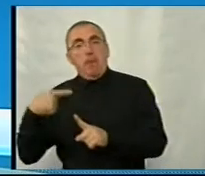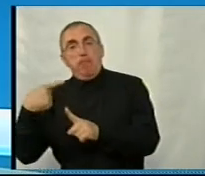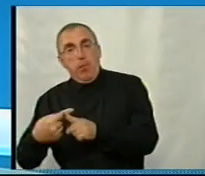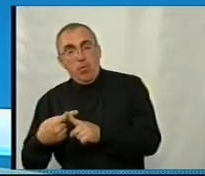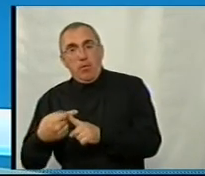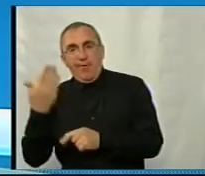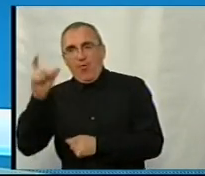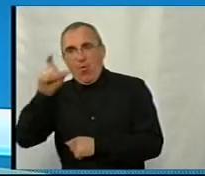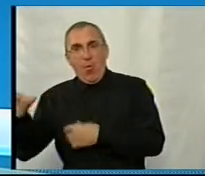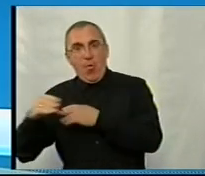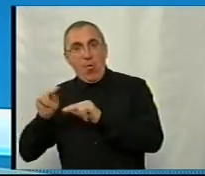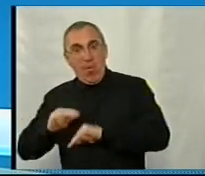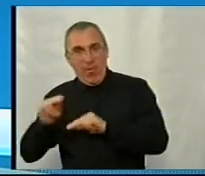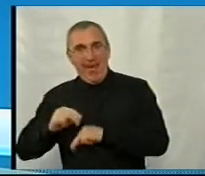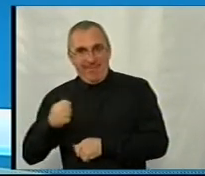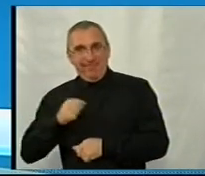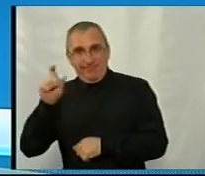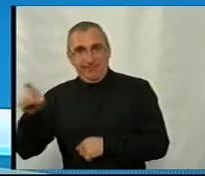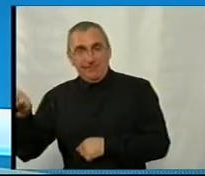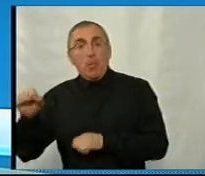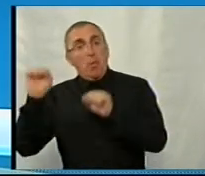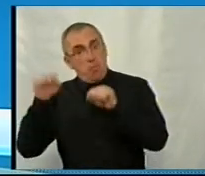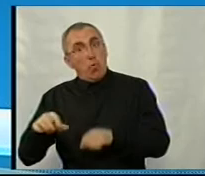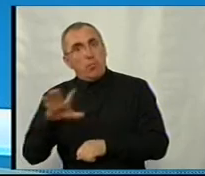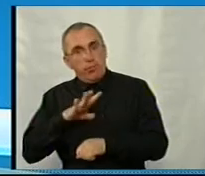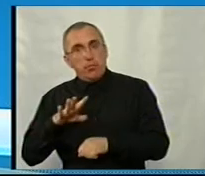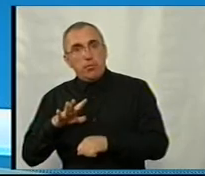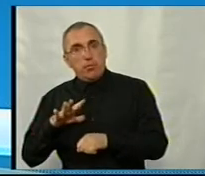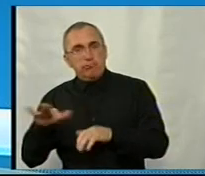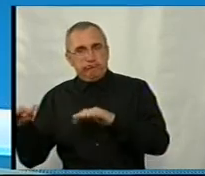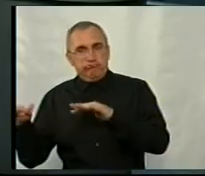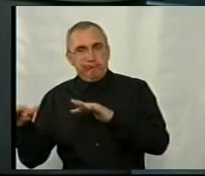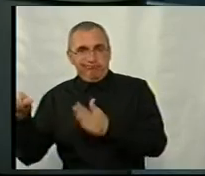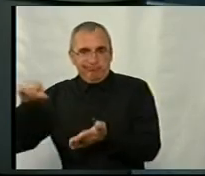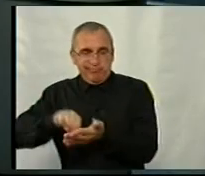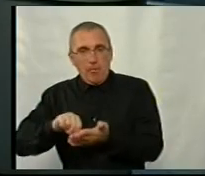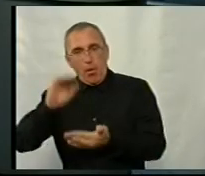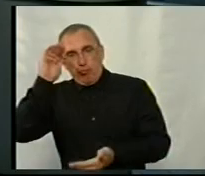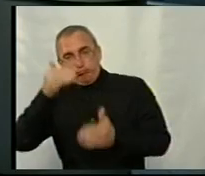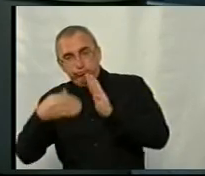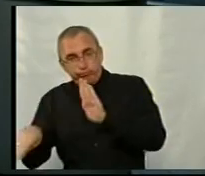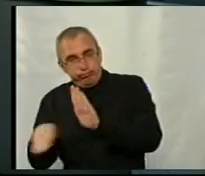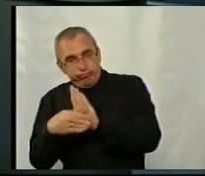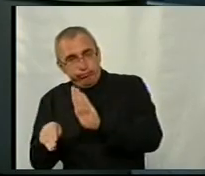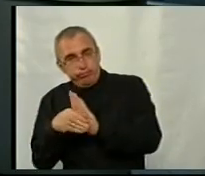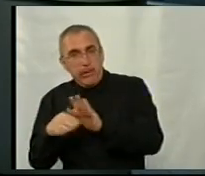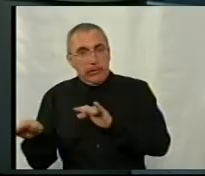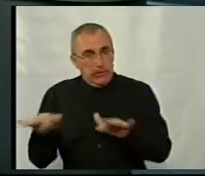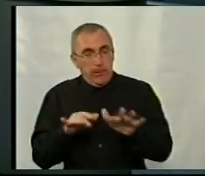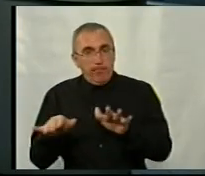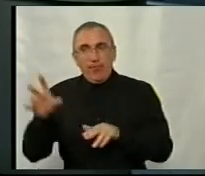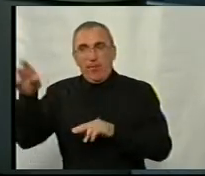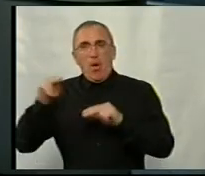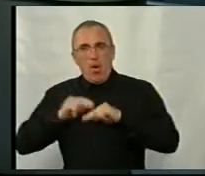ну, є ваші колеги, які, в принципі, можуть бути задіяні у корупційних діяльях. Ну, на таких колег у нас